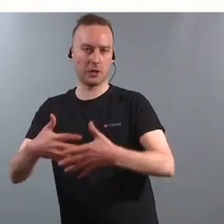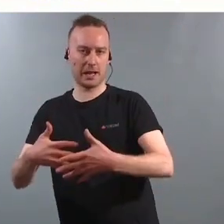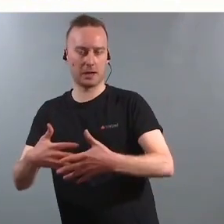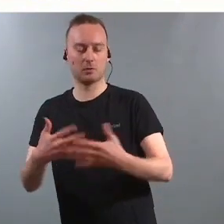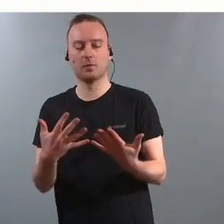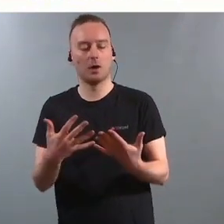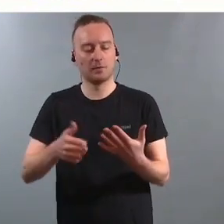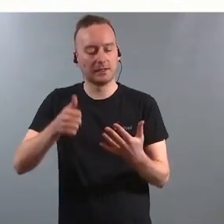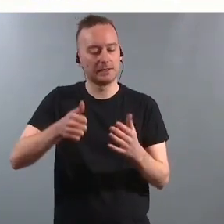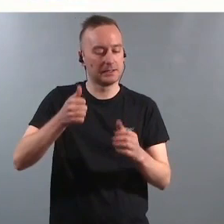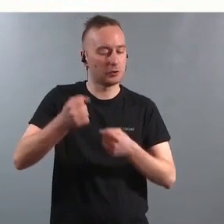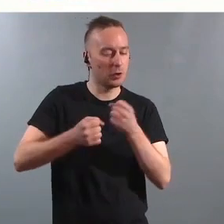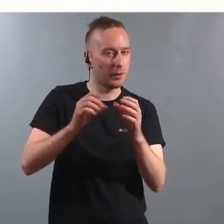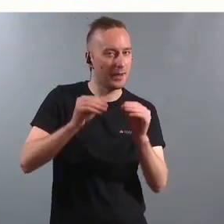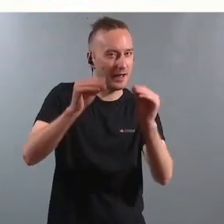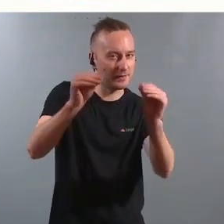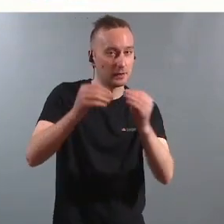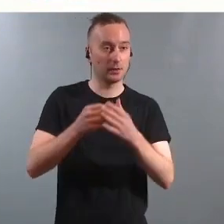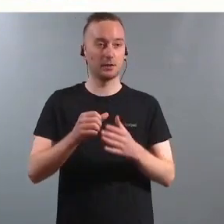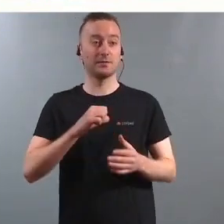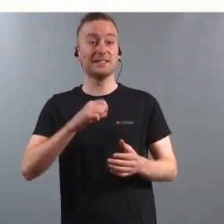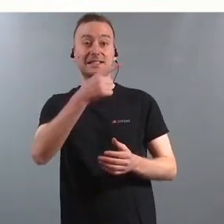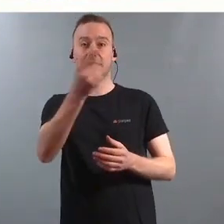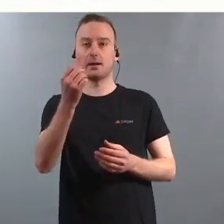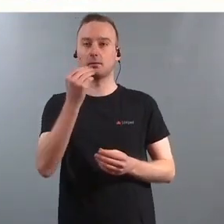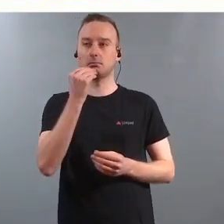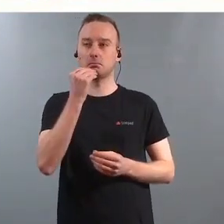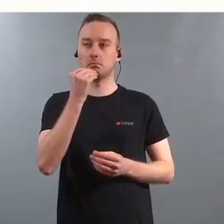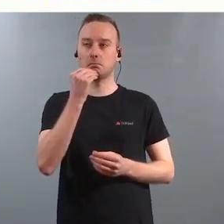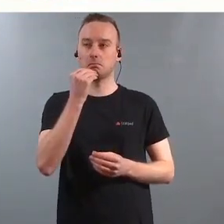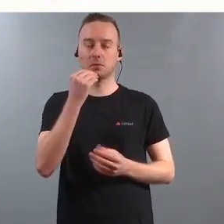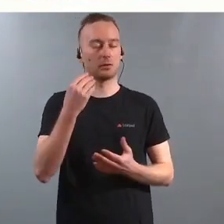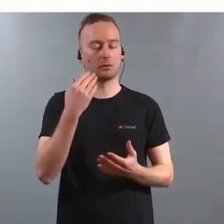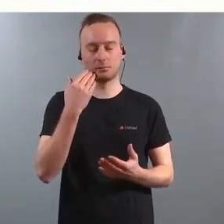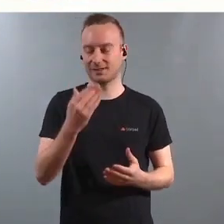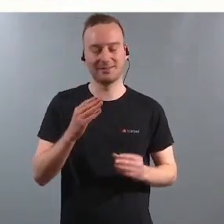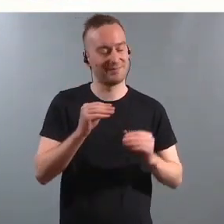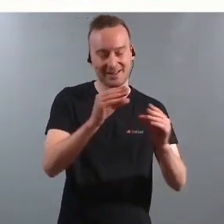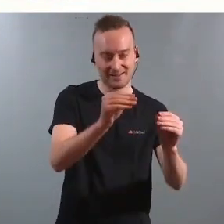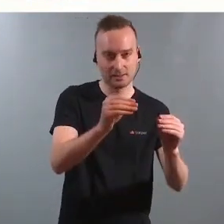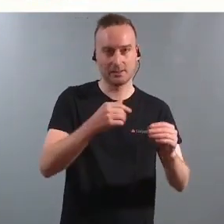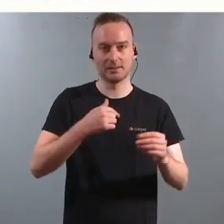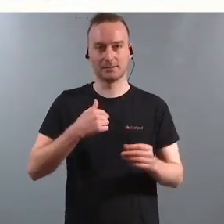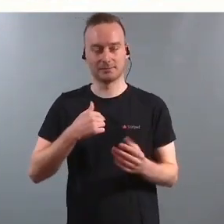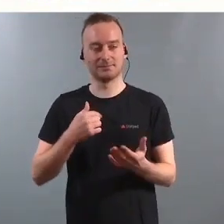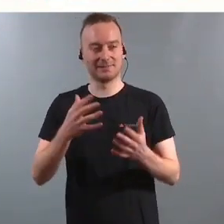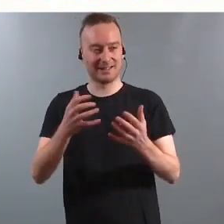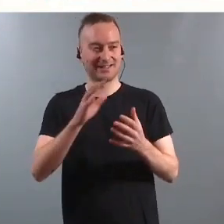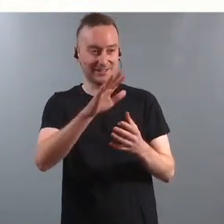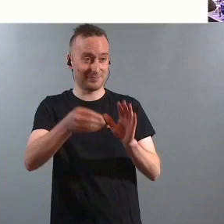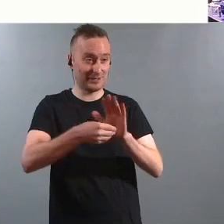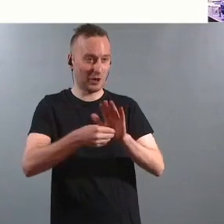bedre? Hvis ikke dere ytrer dere så blir det ikke bedre. Jeg skal gjøre mitt men jeg trenger bidrag for alle. Takk for meg!